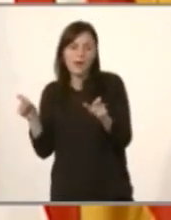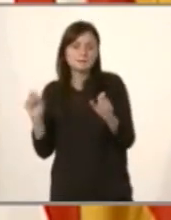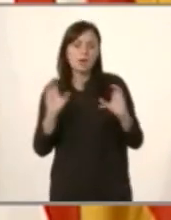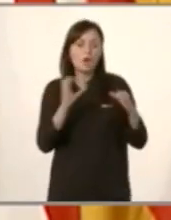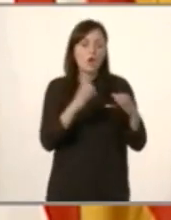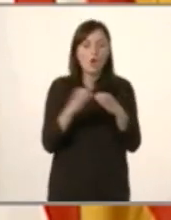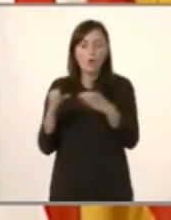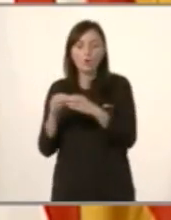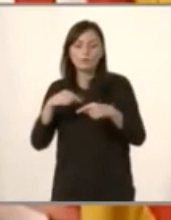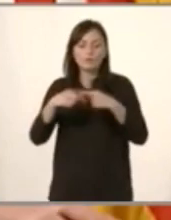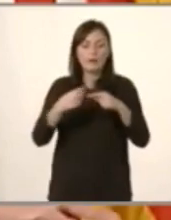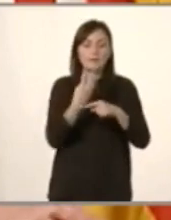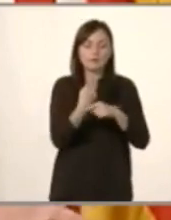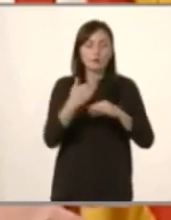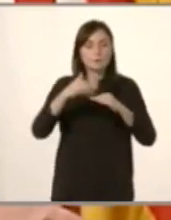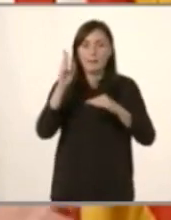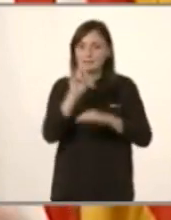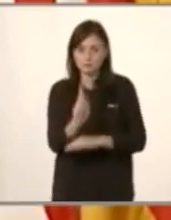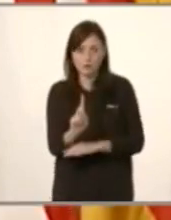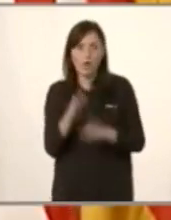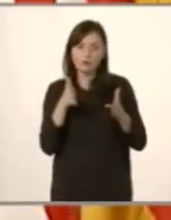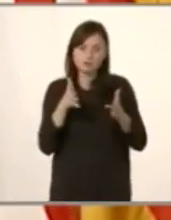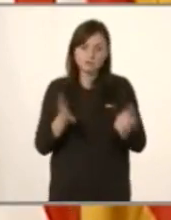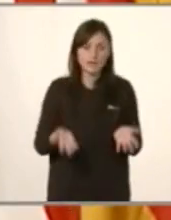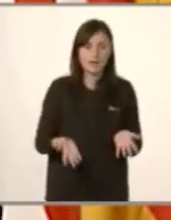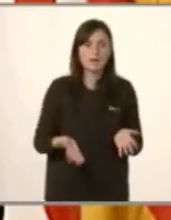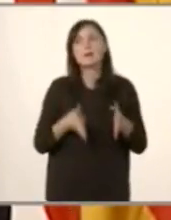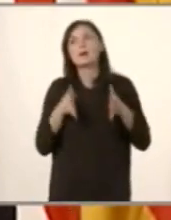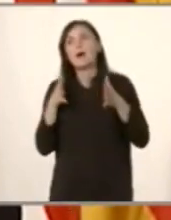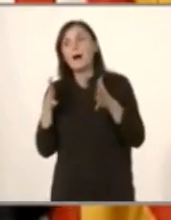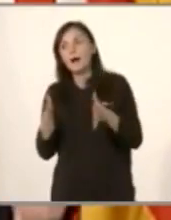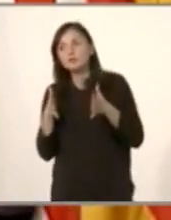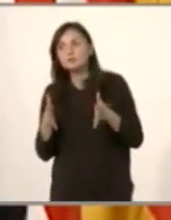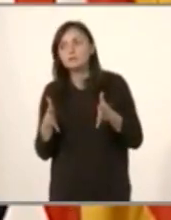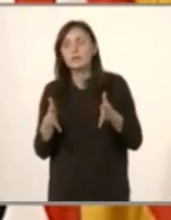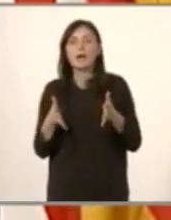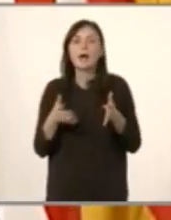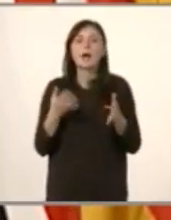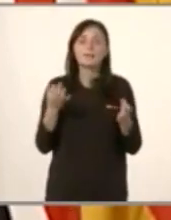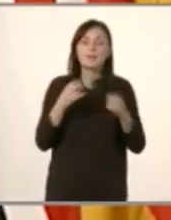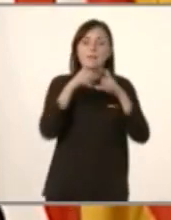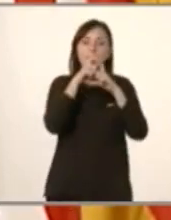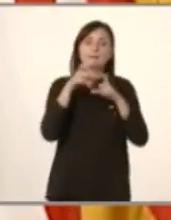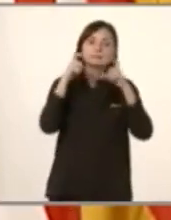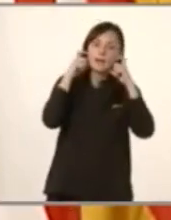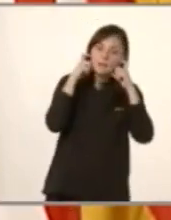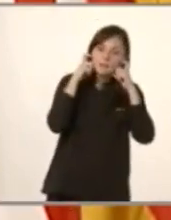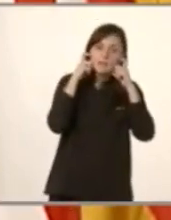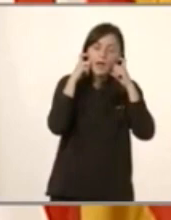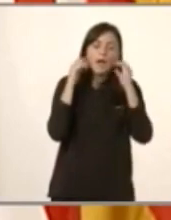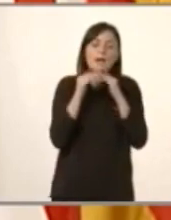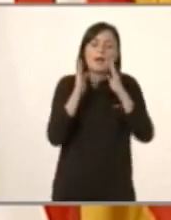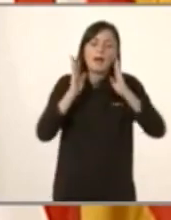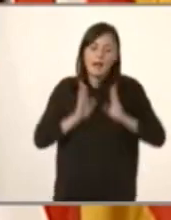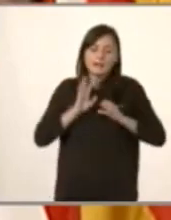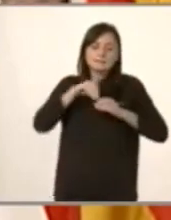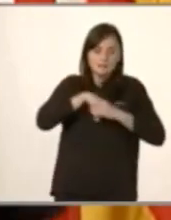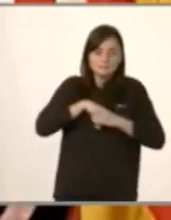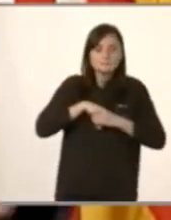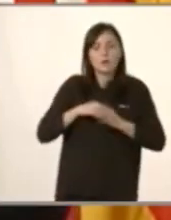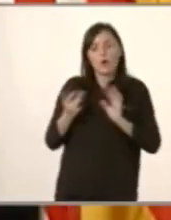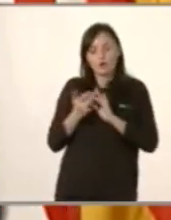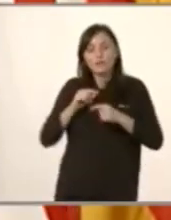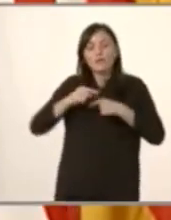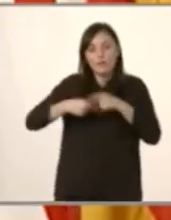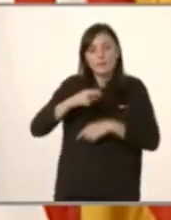dos unitats de convivència. Se recomana que tinguem vostès posar la mascareta quan estan en casa, en